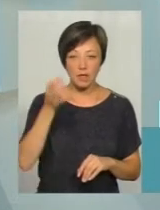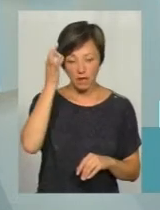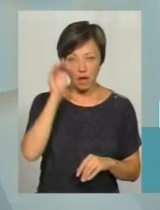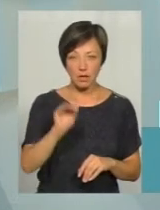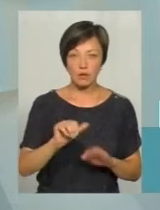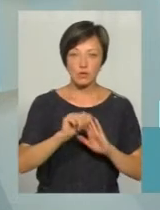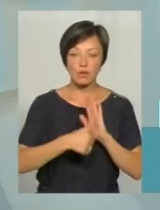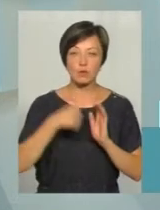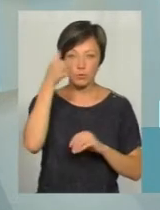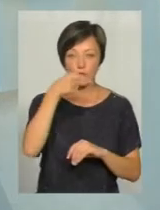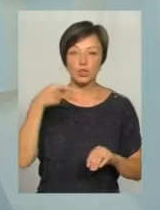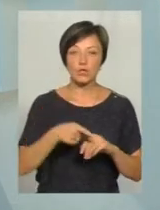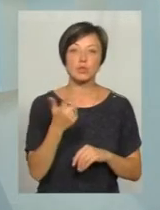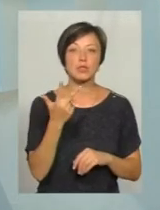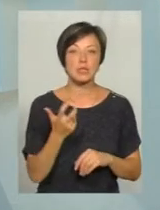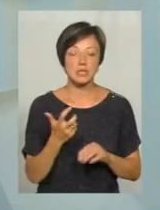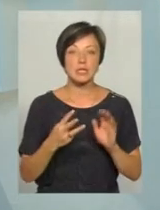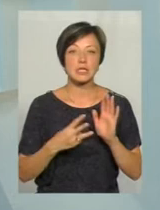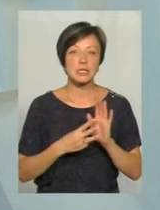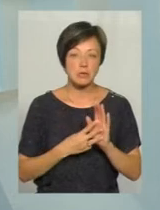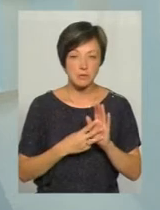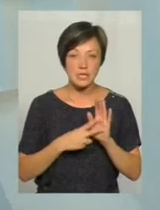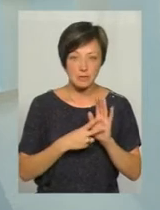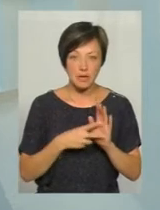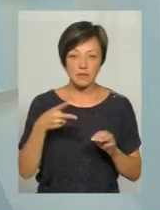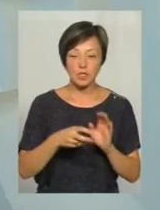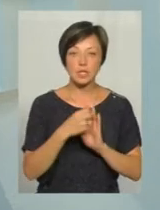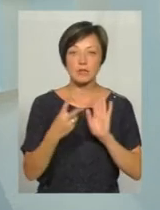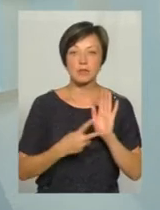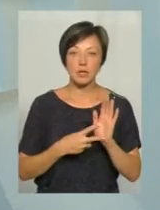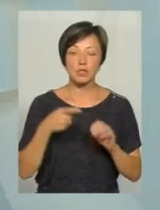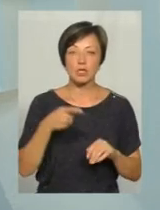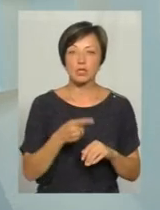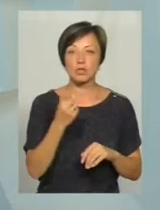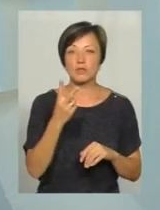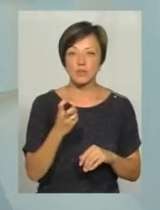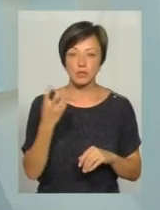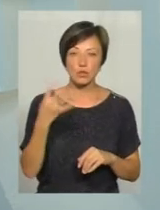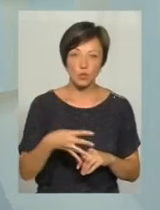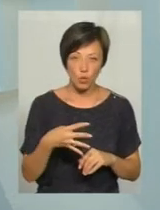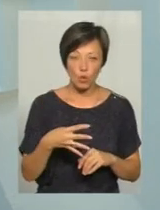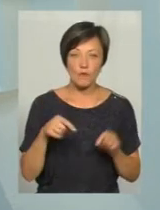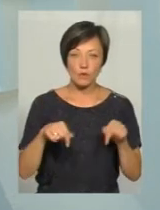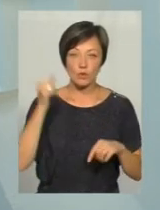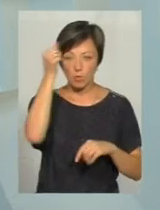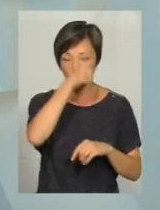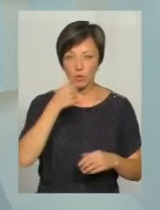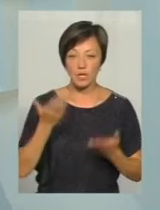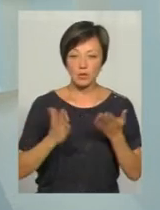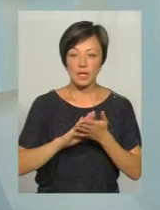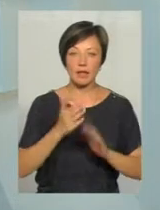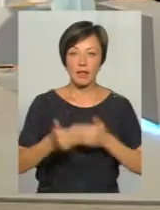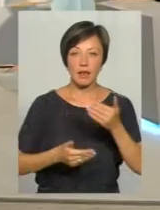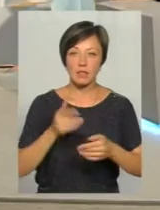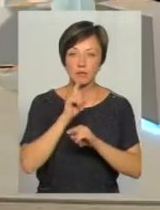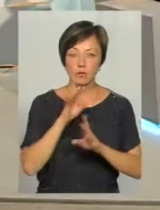2016 році їх було 1307, а в 2017 – 1240. В цьому році, якщо тенденція не